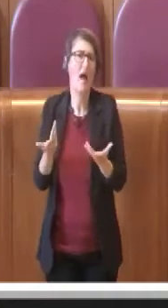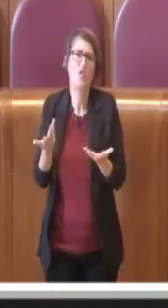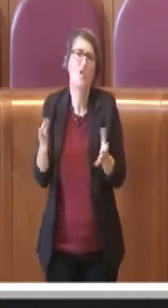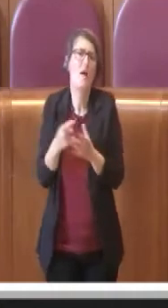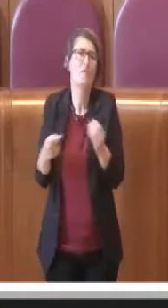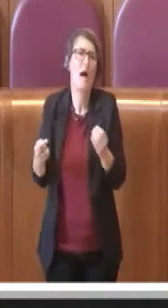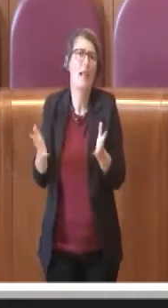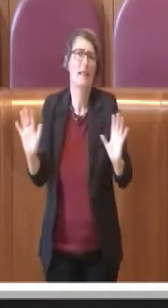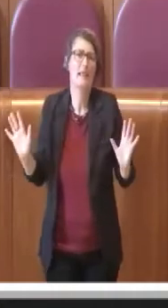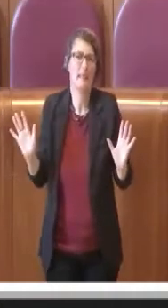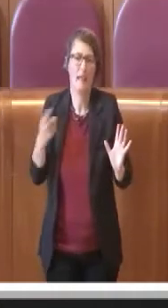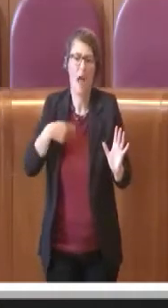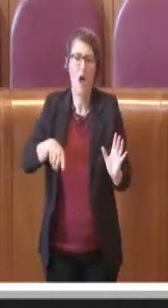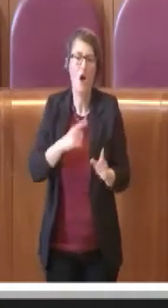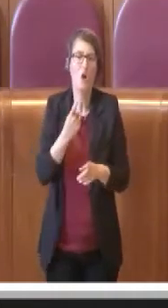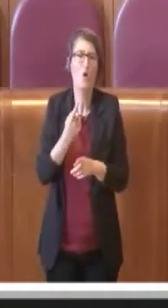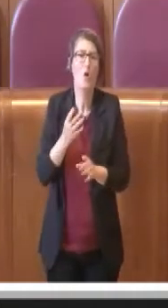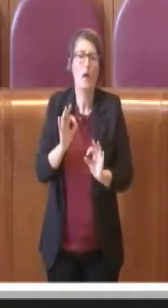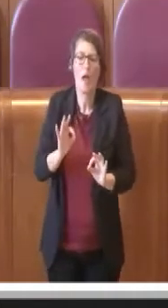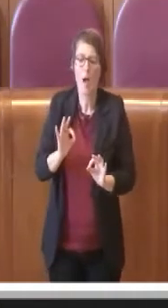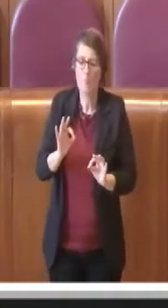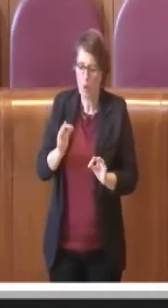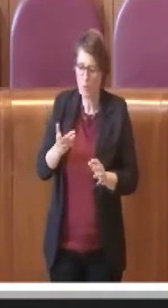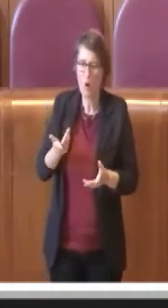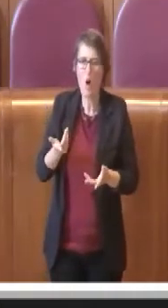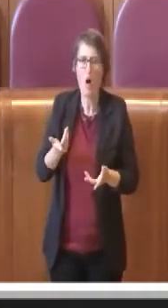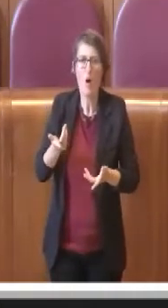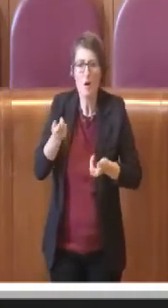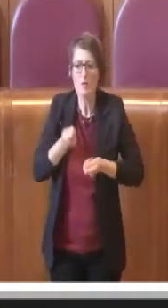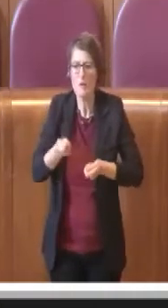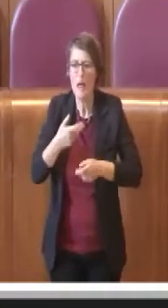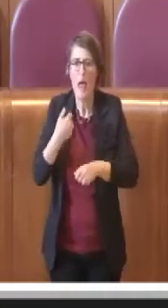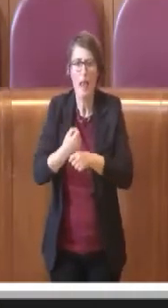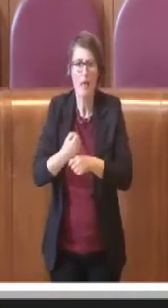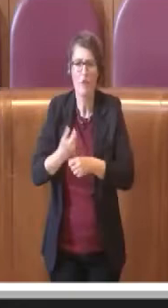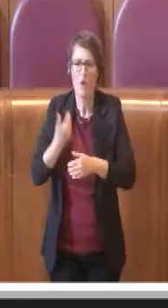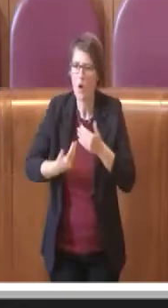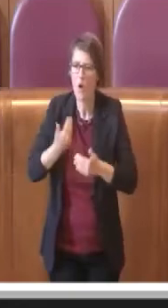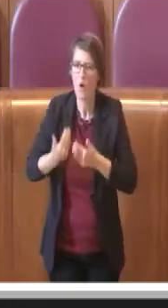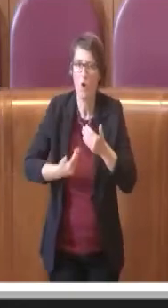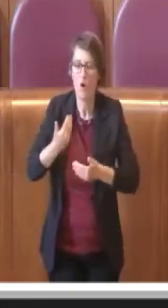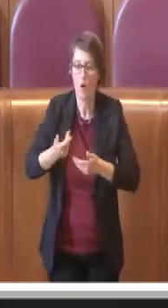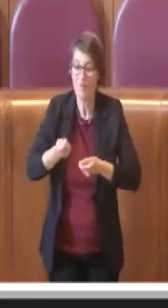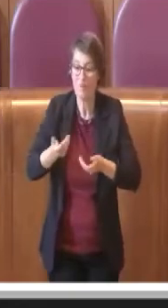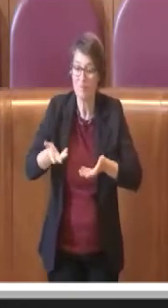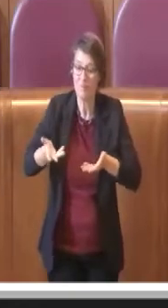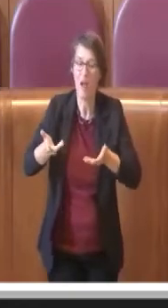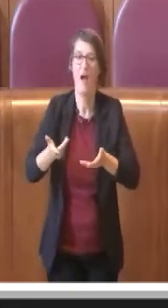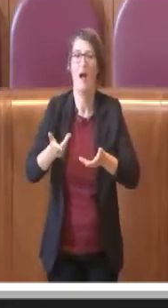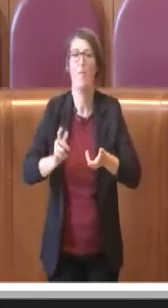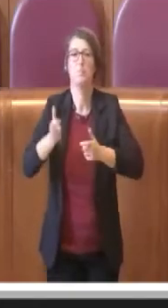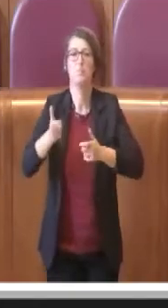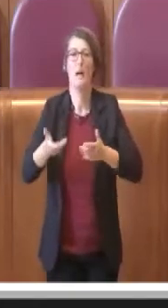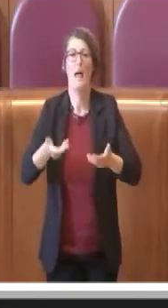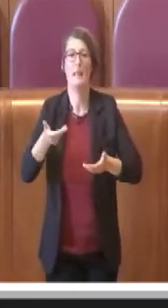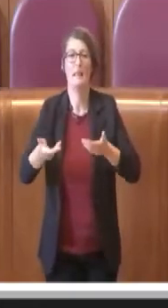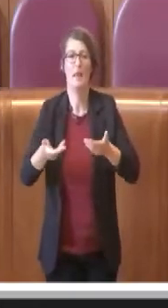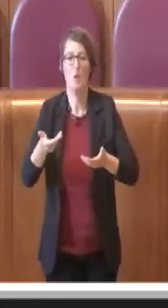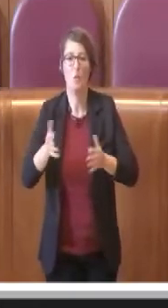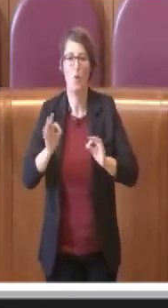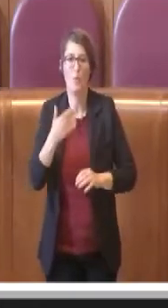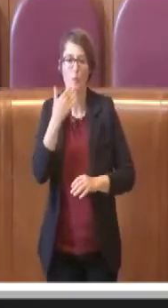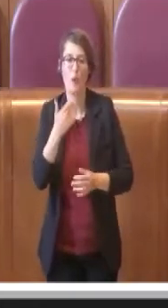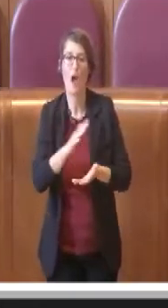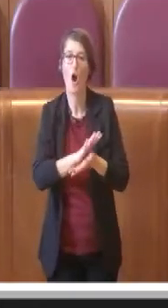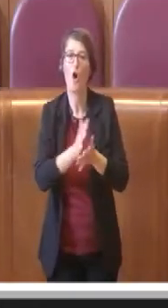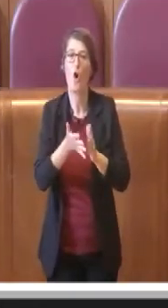abbiamo dovuto fare ad una società come ATAC. Ebbene, l'abbiamo rimessa in sesto con il concordato preventivo in